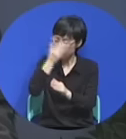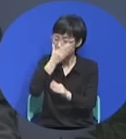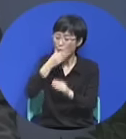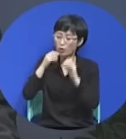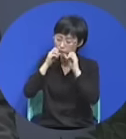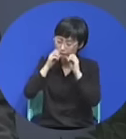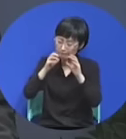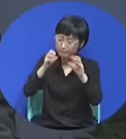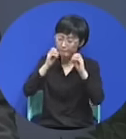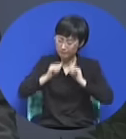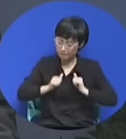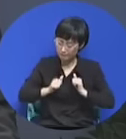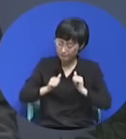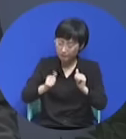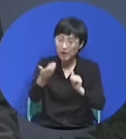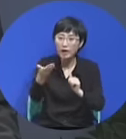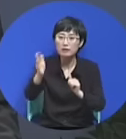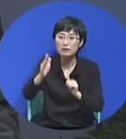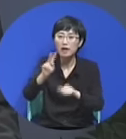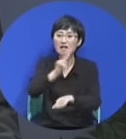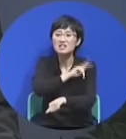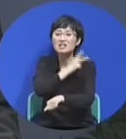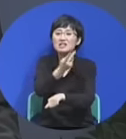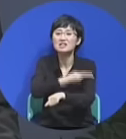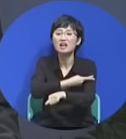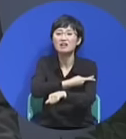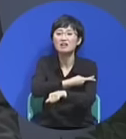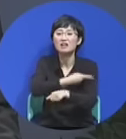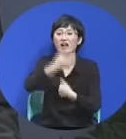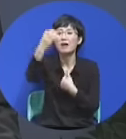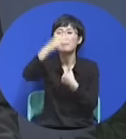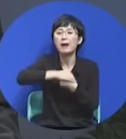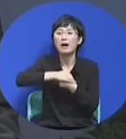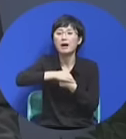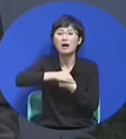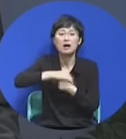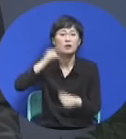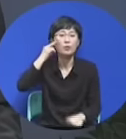답은 간단해요 진짜 복음 전해라